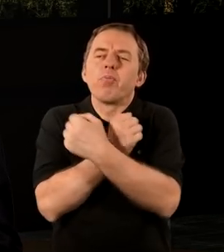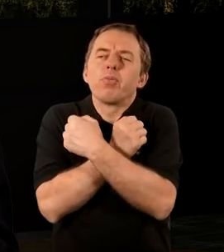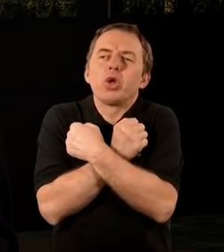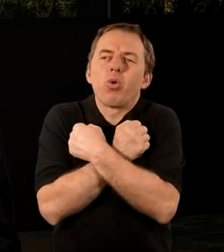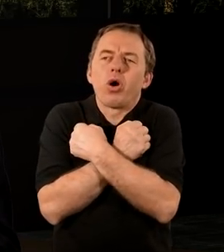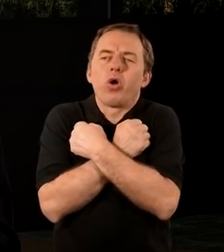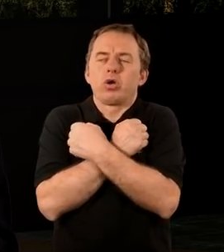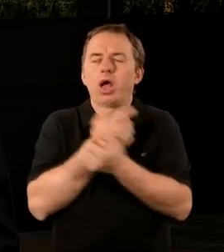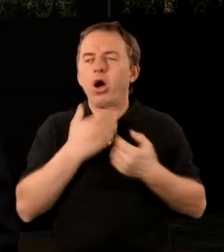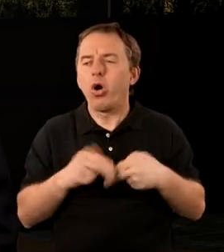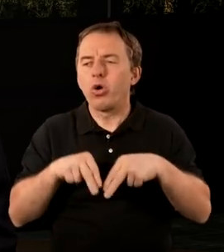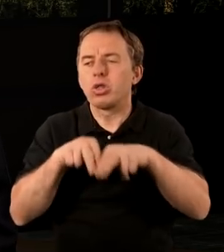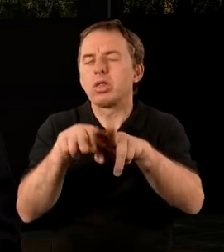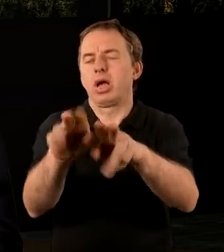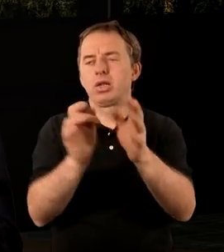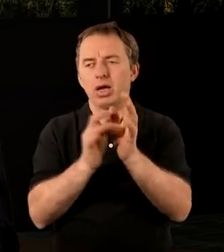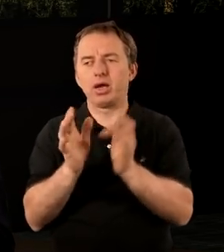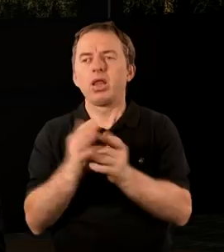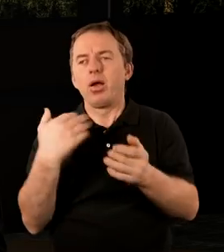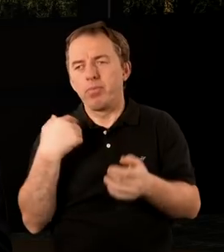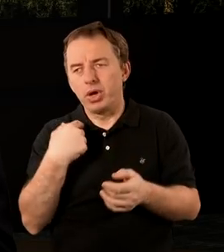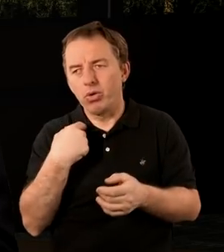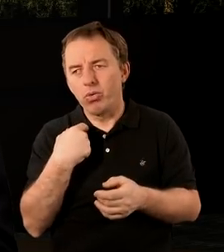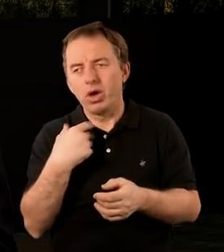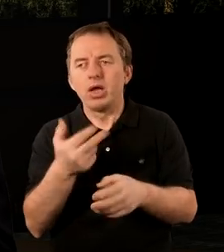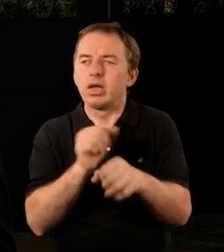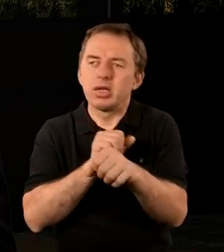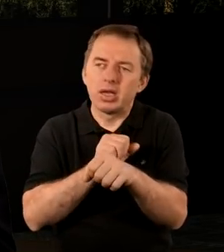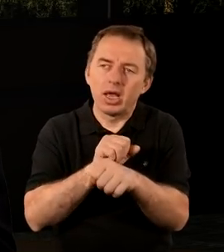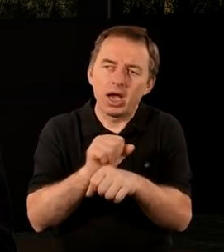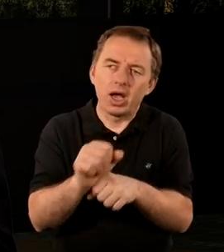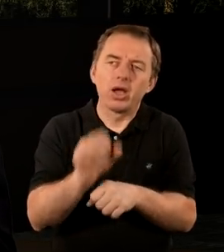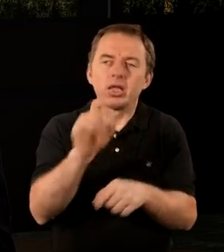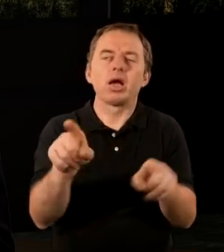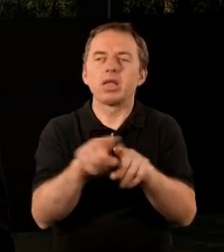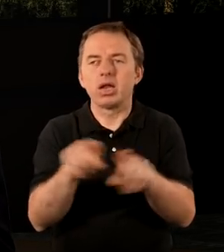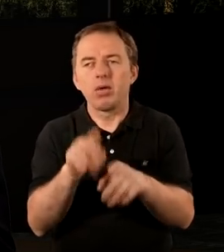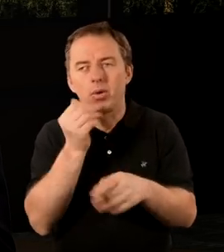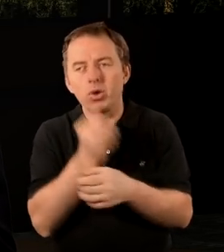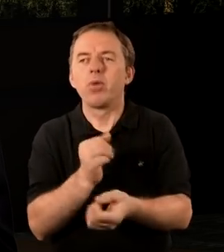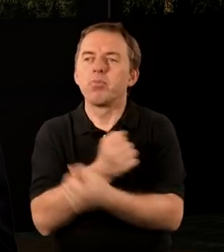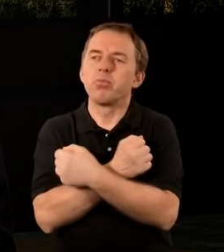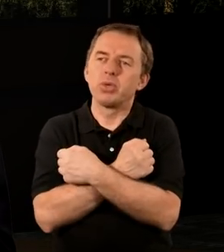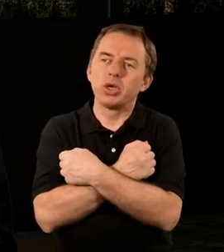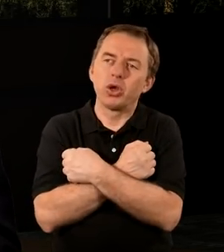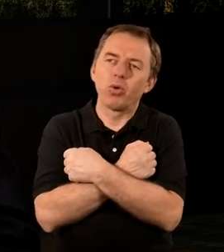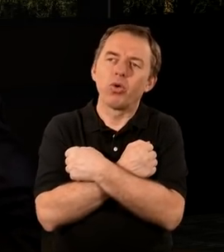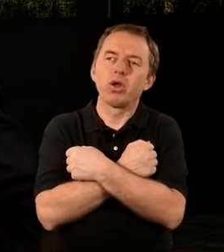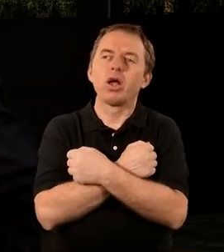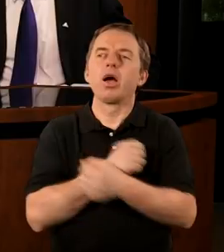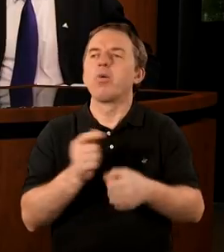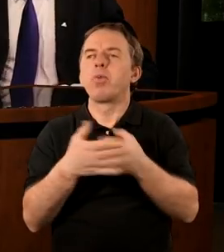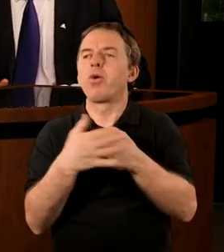miłości, tego oddania. Wciąż ta miłość była, ale to już nie jest ta świeża miłość. To jest już taka miłość